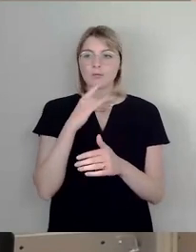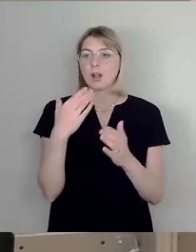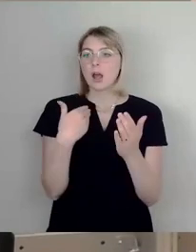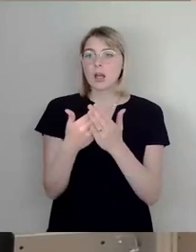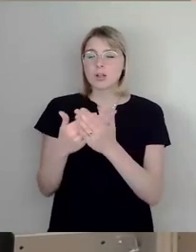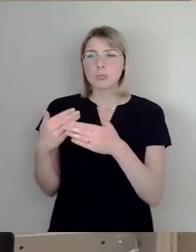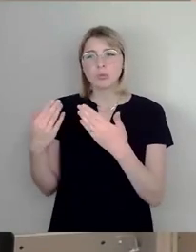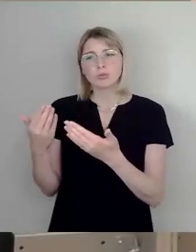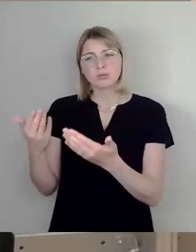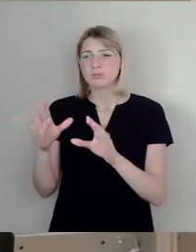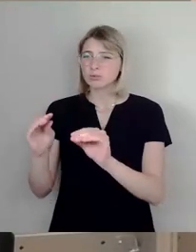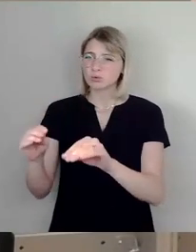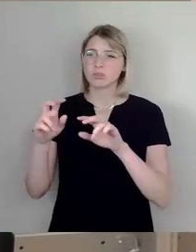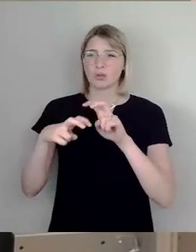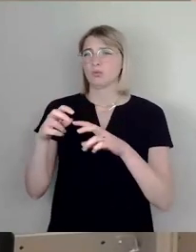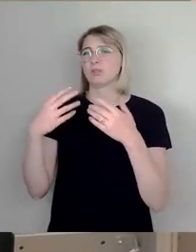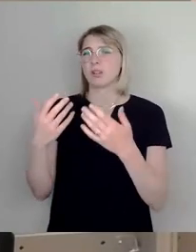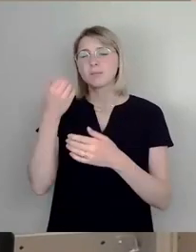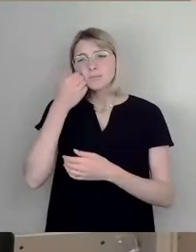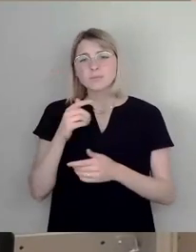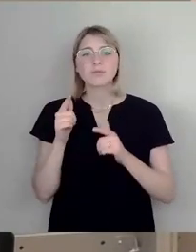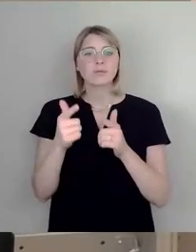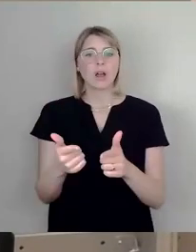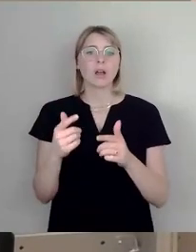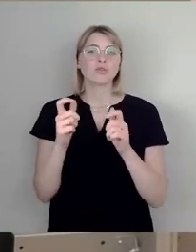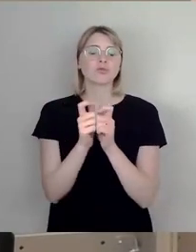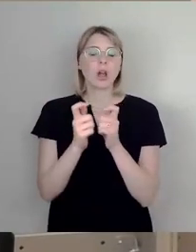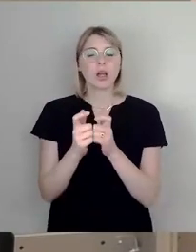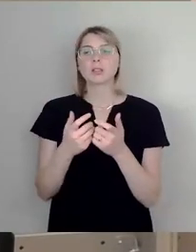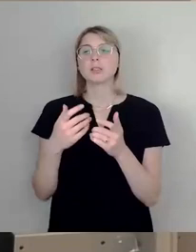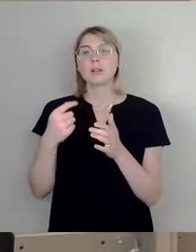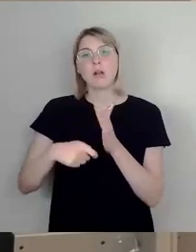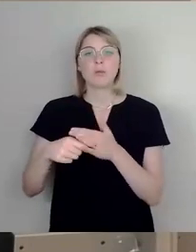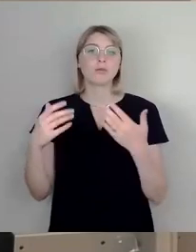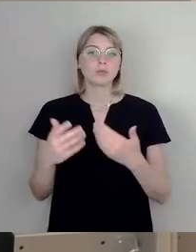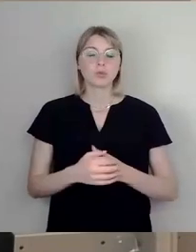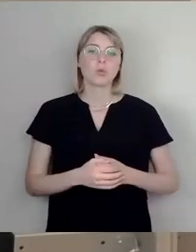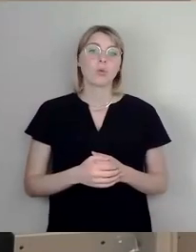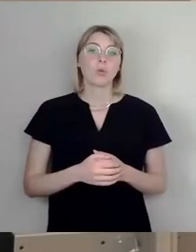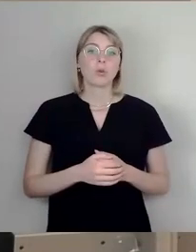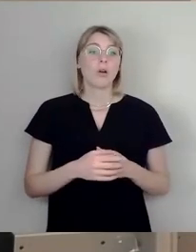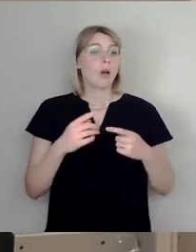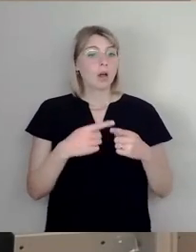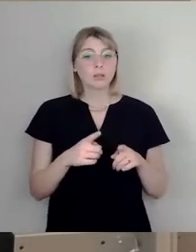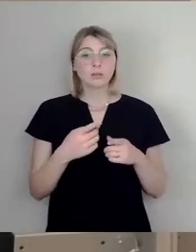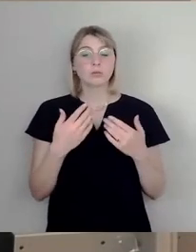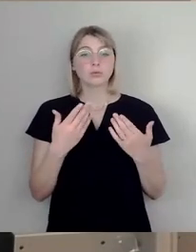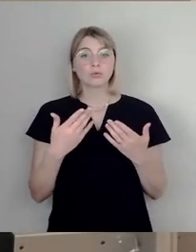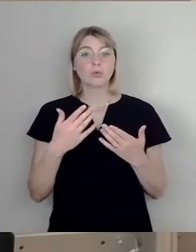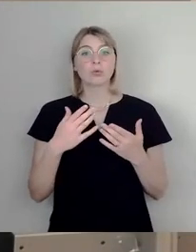sich einen Fahrschein besorgen. Denn all diejenigen, die das nicht tun, das bezahlen die Fahrgäste alles mit, mit